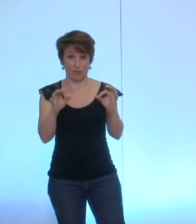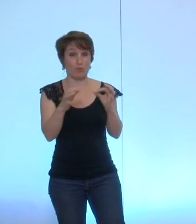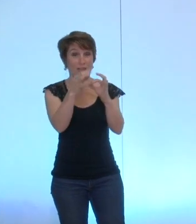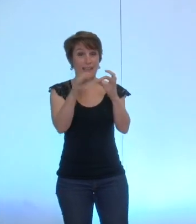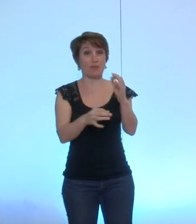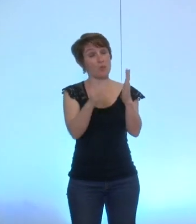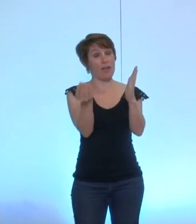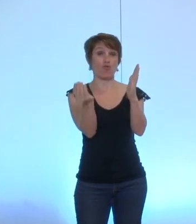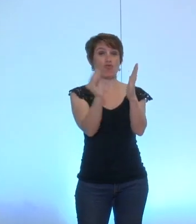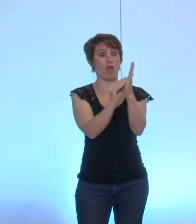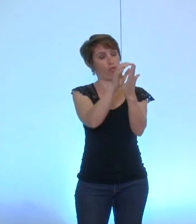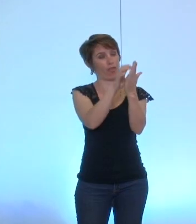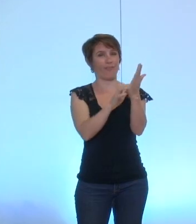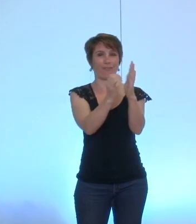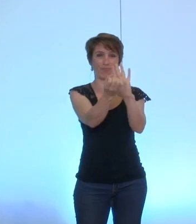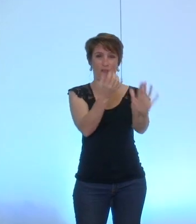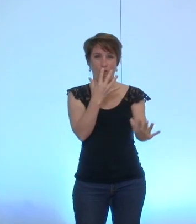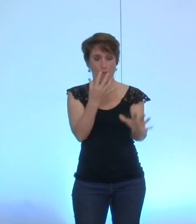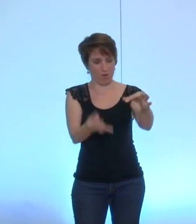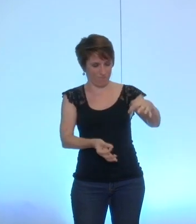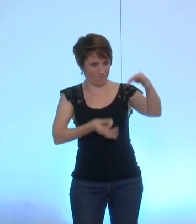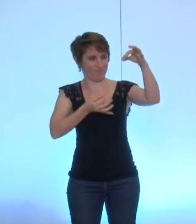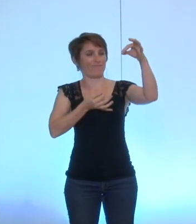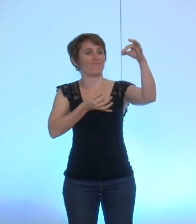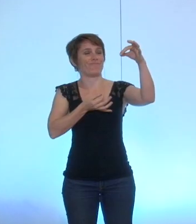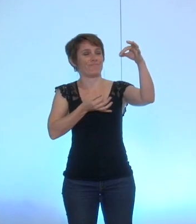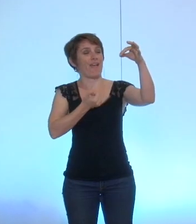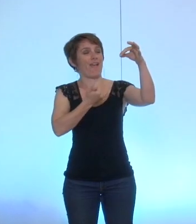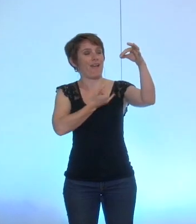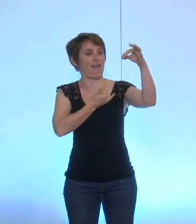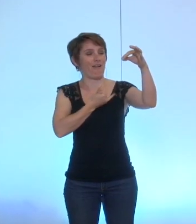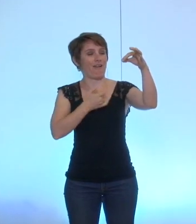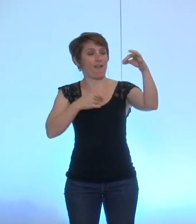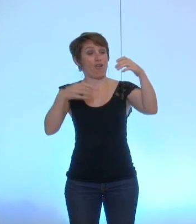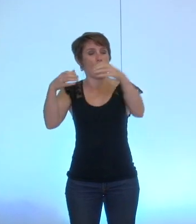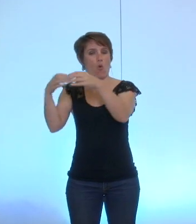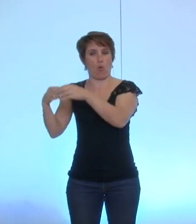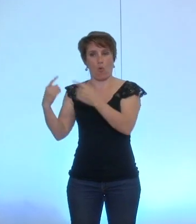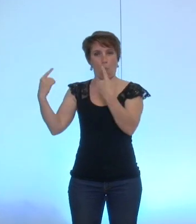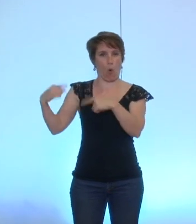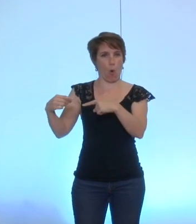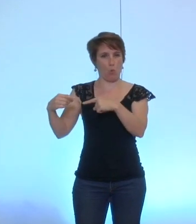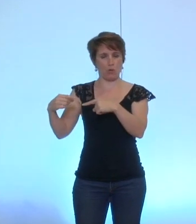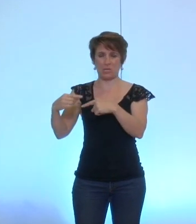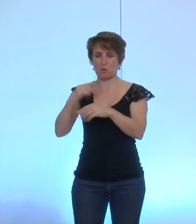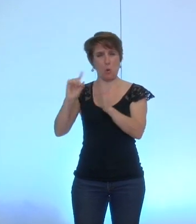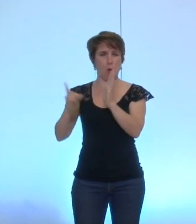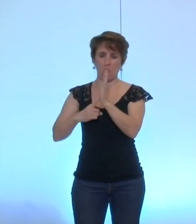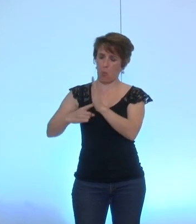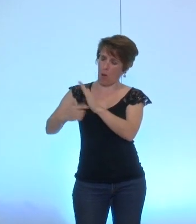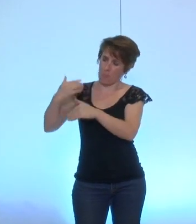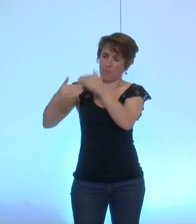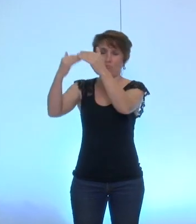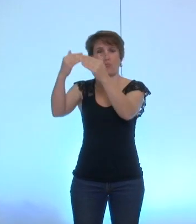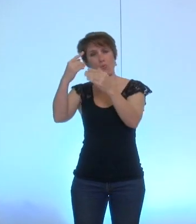donc, que la formidable avancée des droits de l'opposition en matière d'expression sur les réseaux sociaux